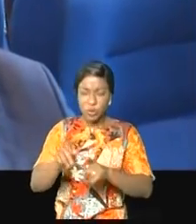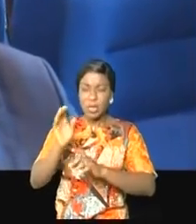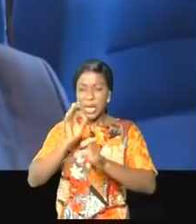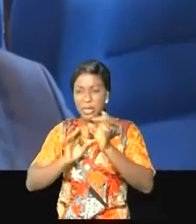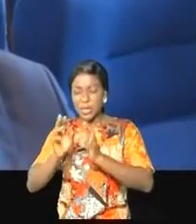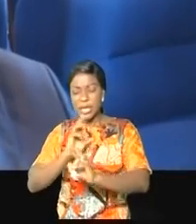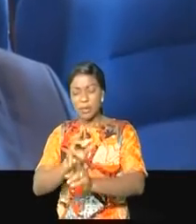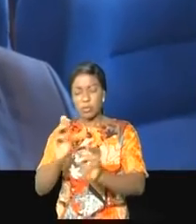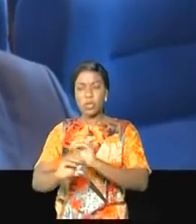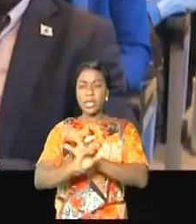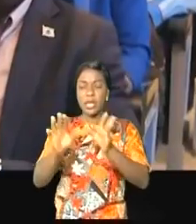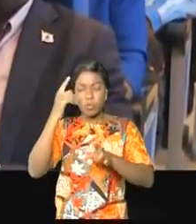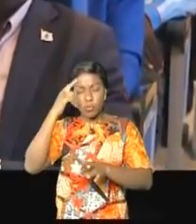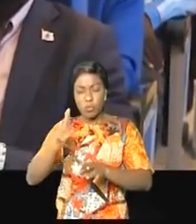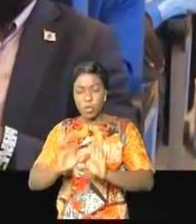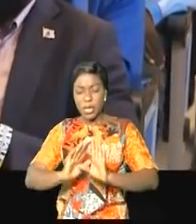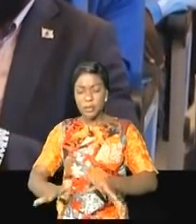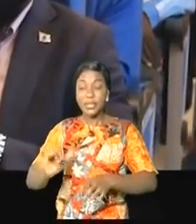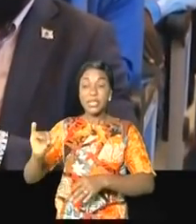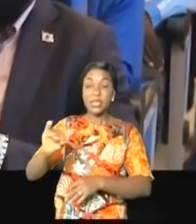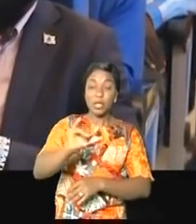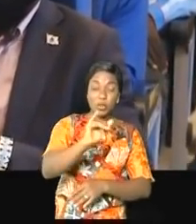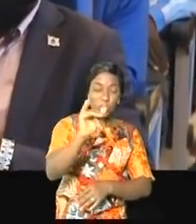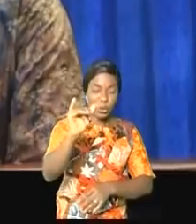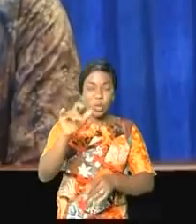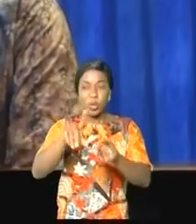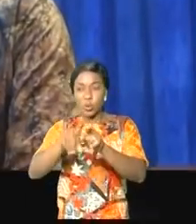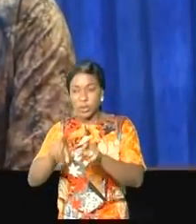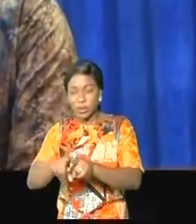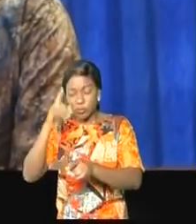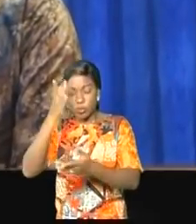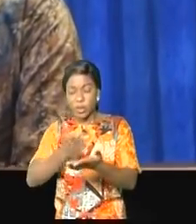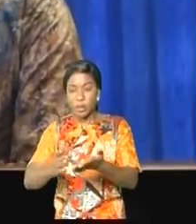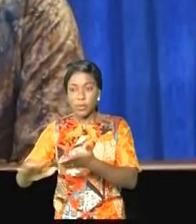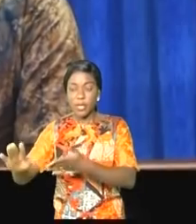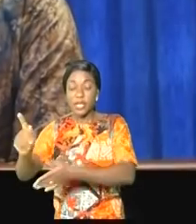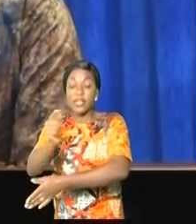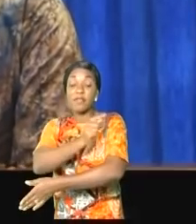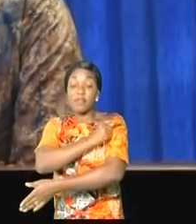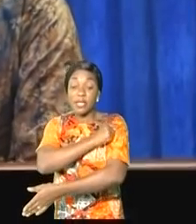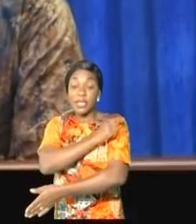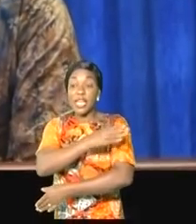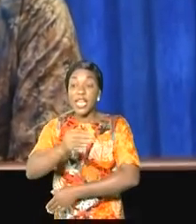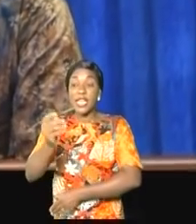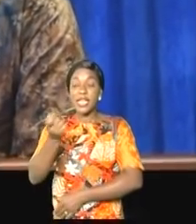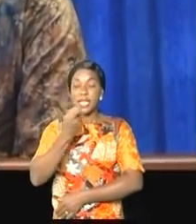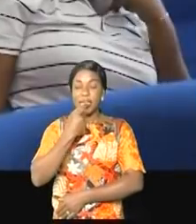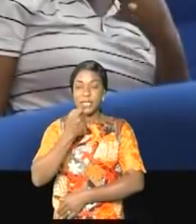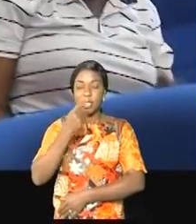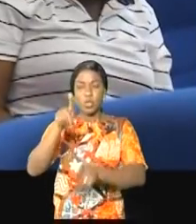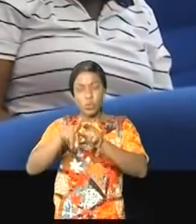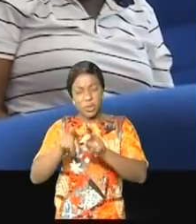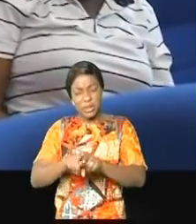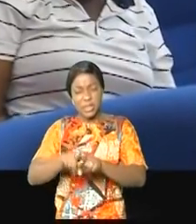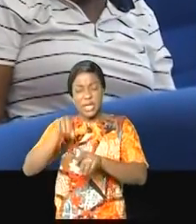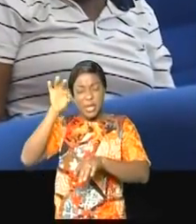capacité de ces drones en passant par le déroulement de ces vols inauguraux pour la distribution des vaccins ainsi que les avantages de